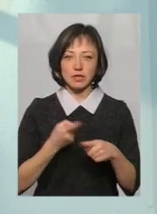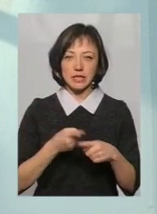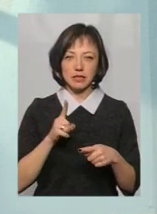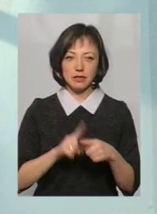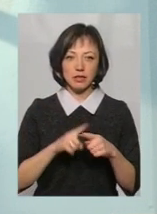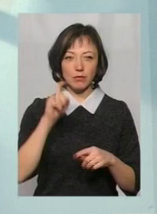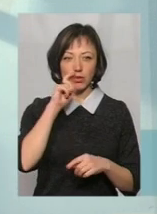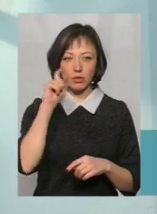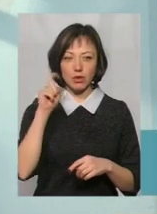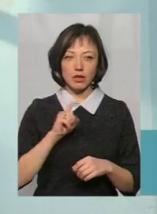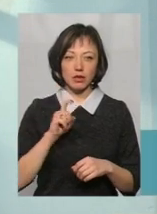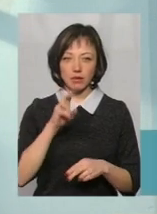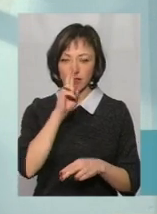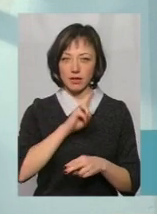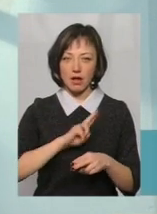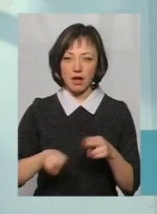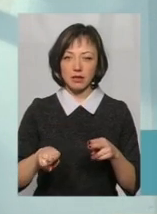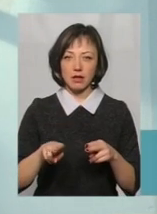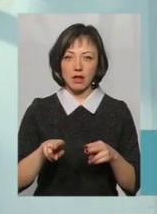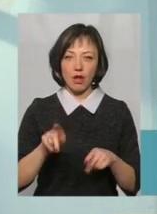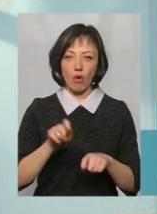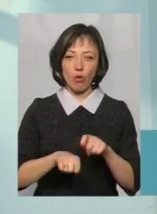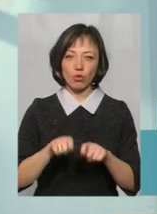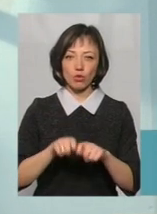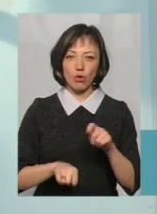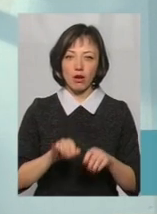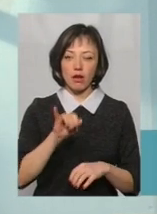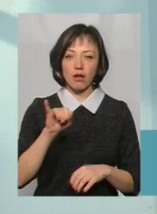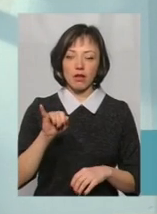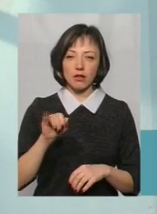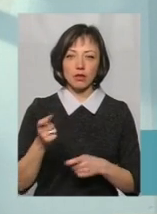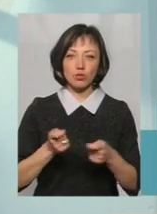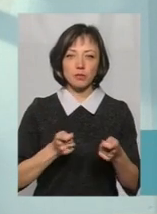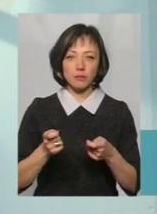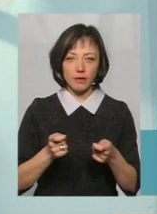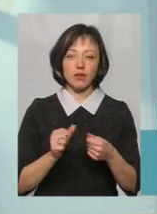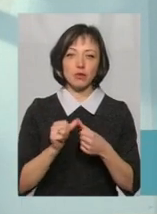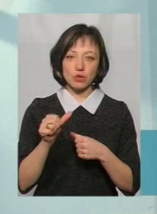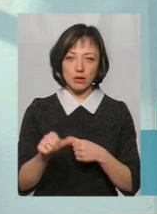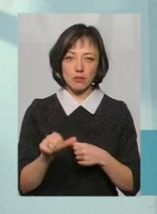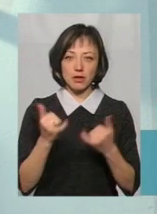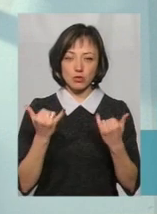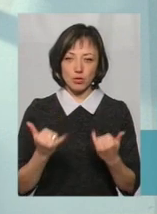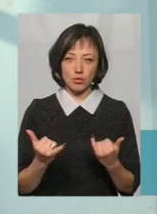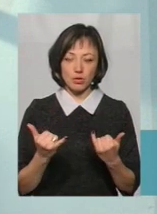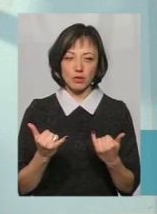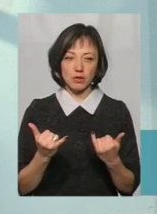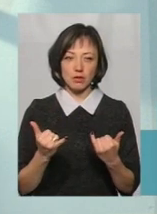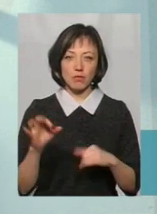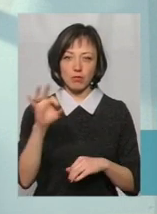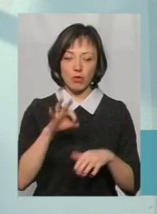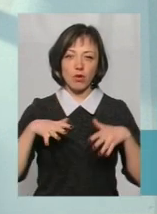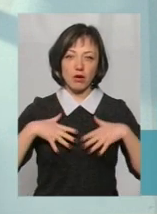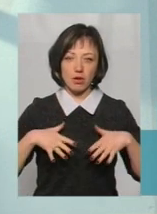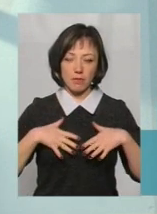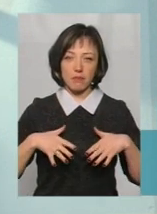де-факто втратила контроль над управлінням, зокрема, сьогодні йде про Автономну